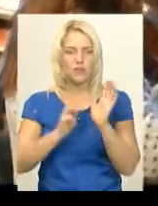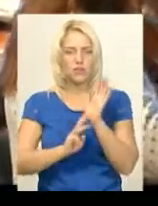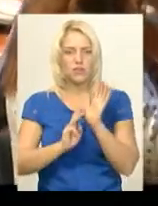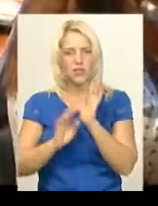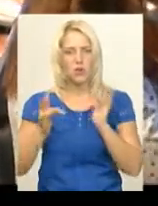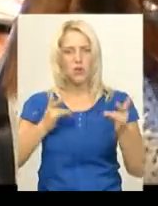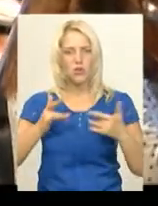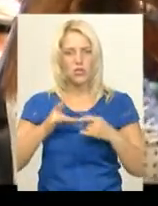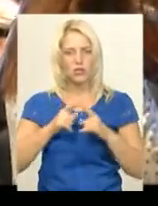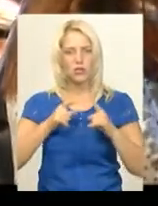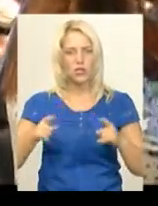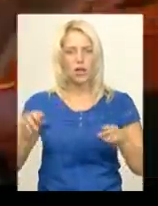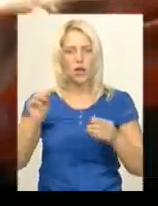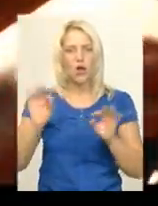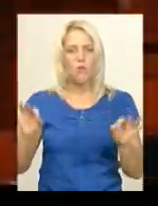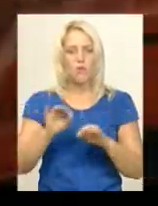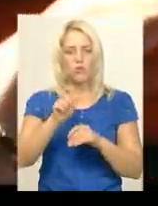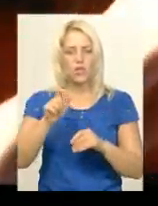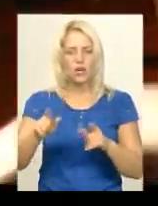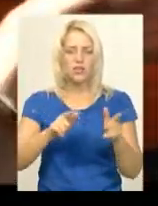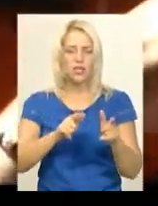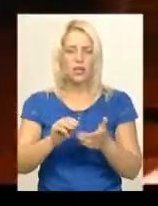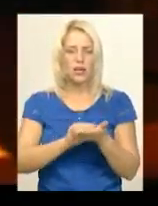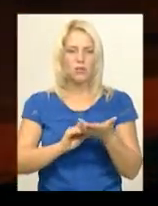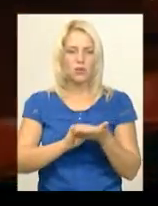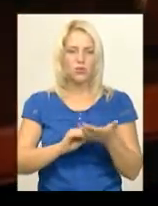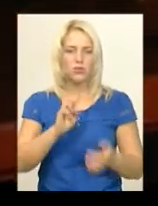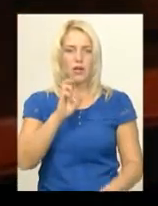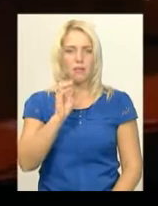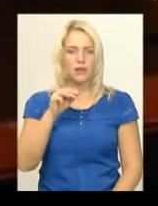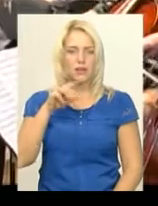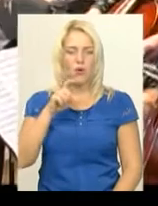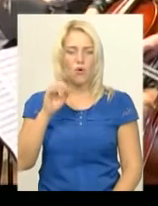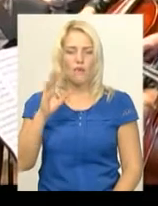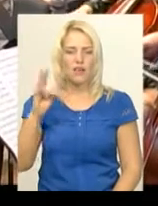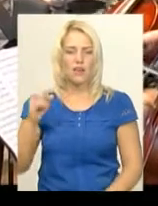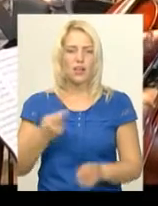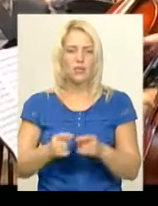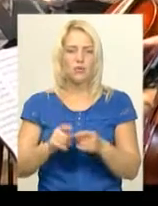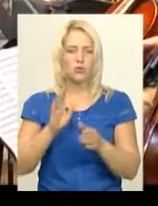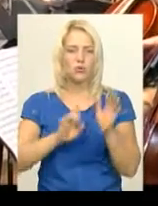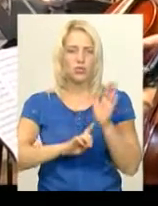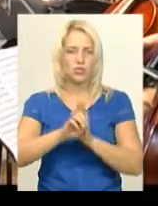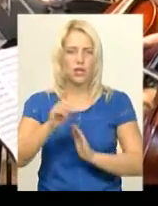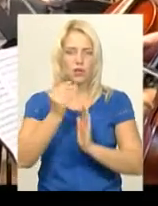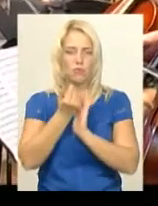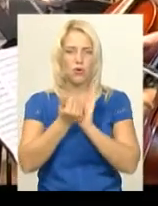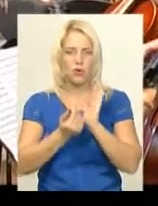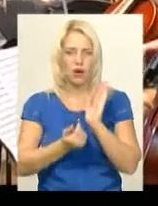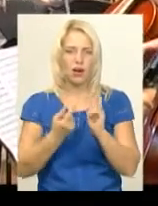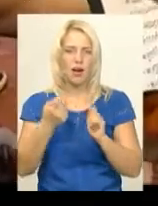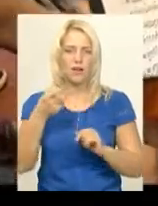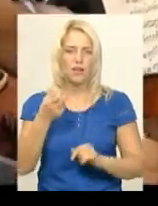концертного сезону. Музиканти репетирують першу симфонію Людві Гаван Бетховена. Цим твором вони починатимуть ювілейну програму 22